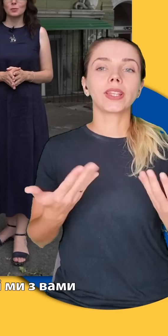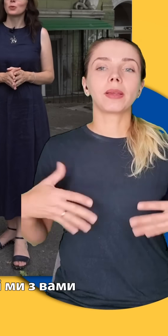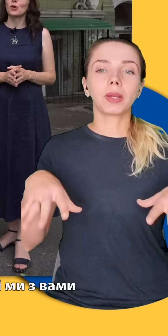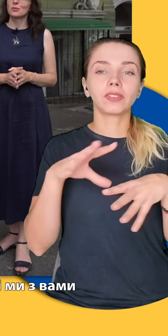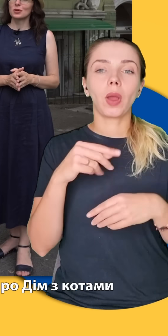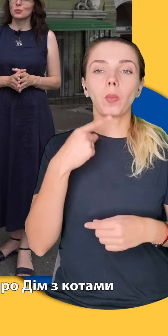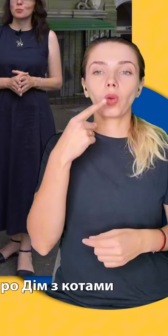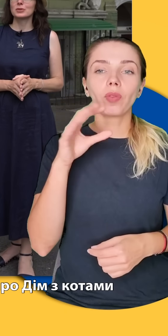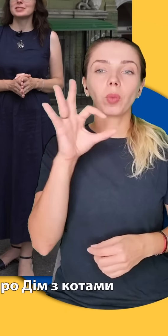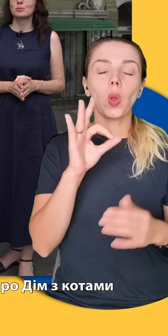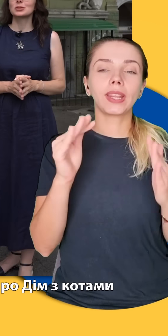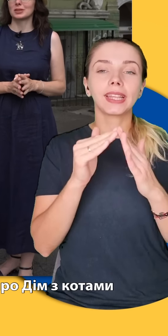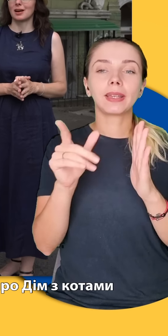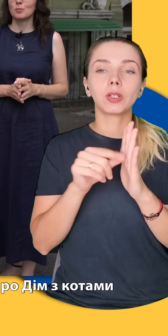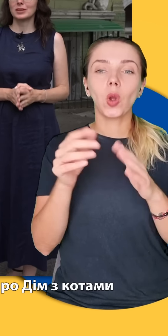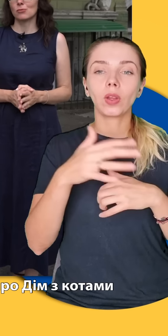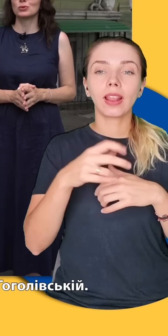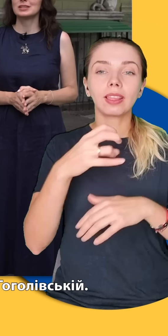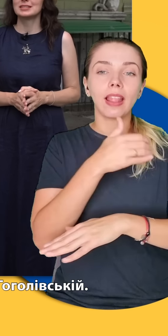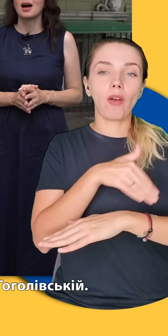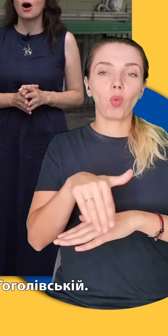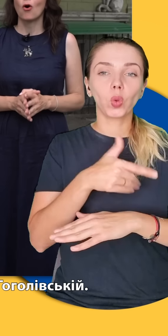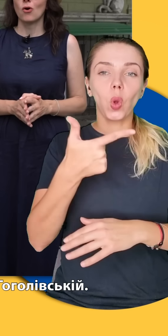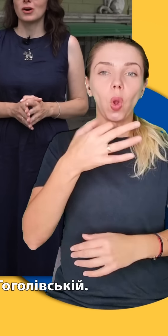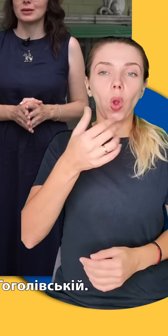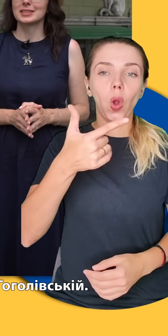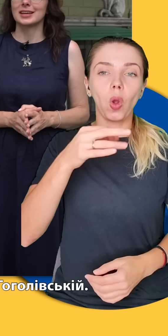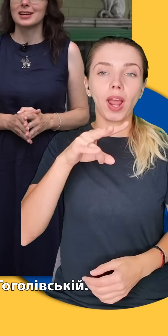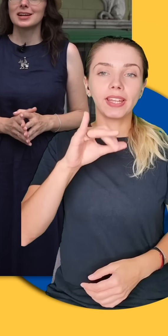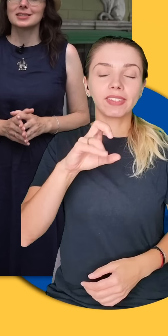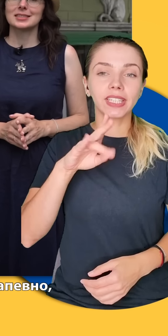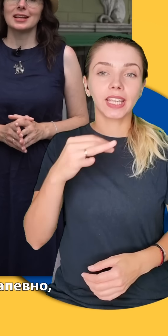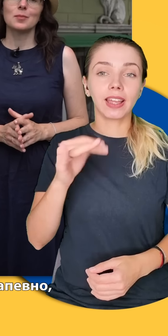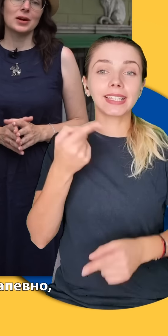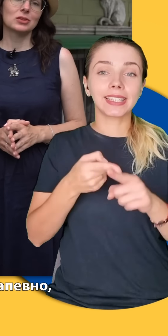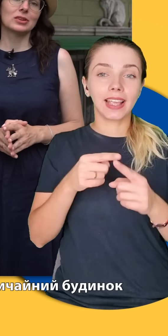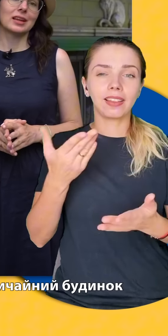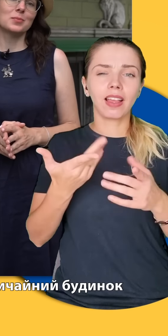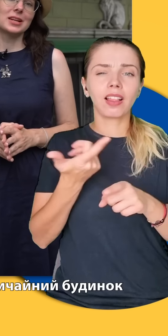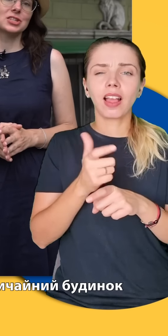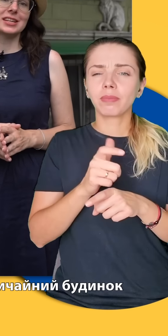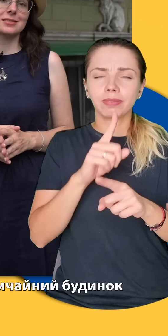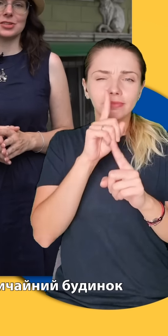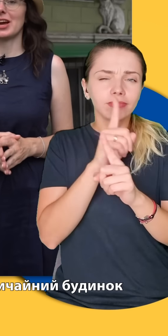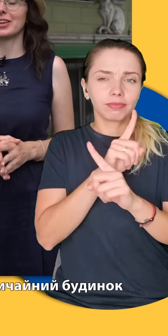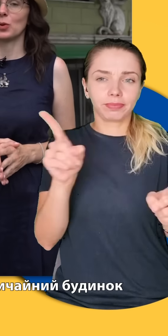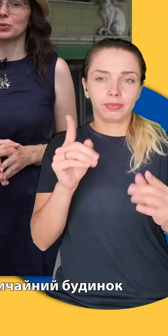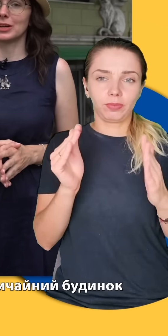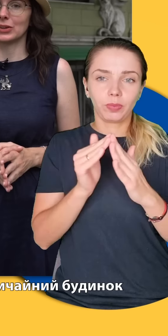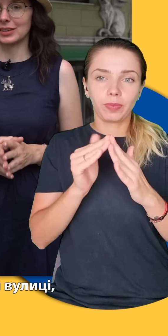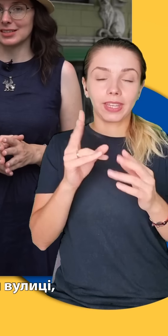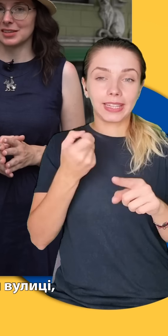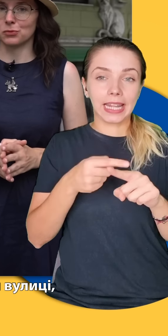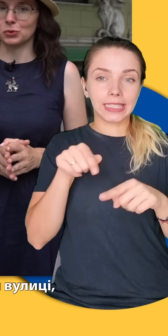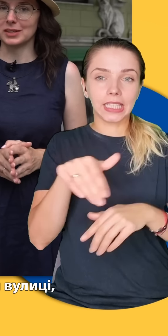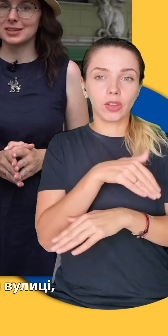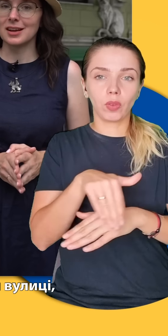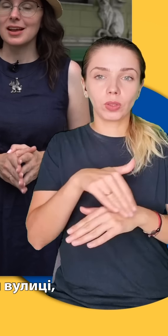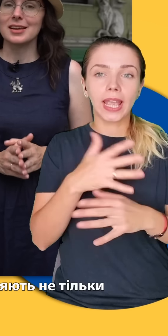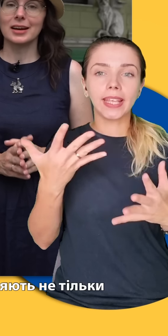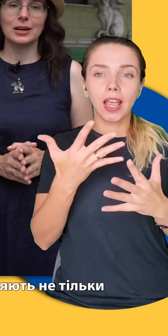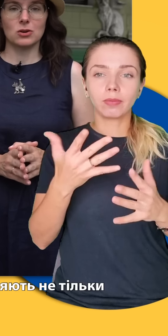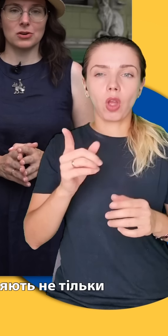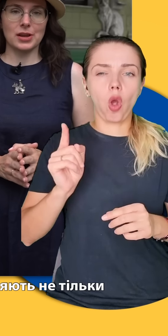Сьогодні ми з вами поговоримо про дім з котами на вулиці Воголівській. Це, напевно, найбільш незвичайний будинок на цій